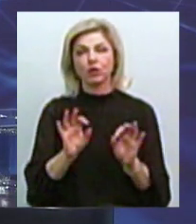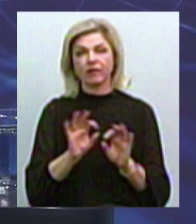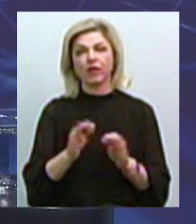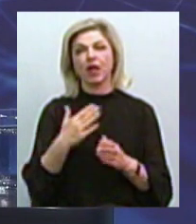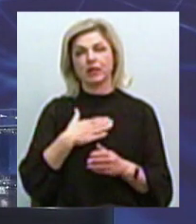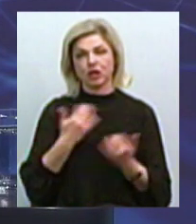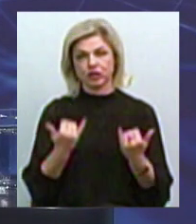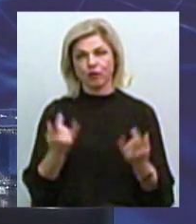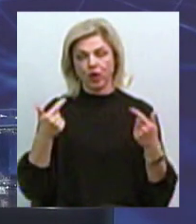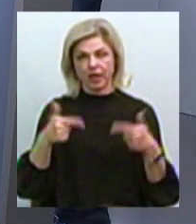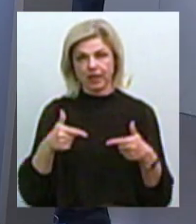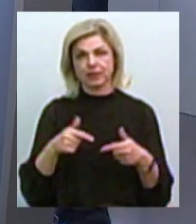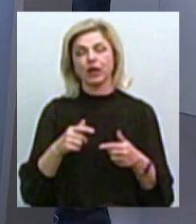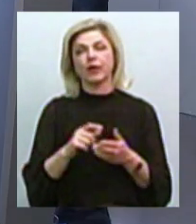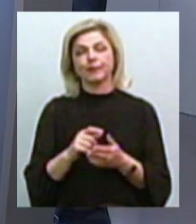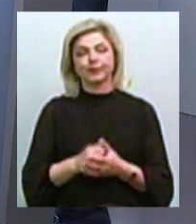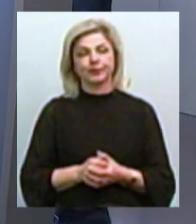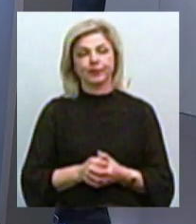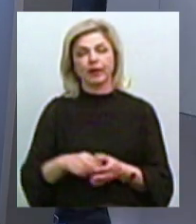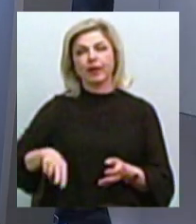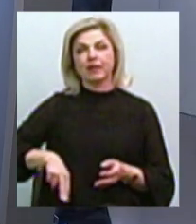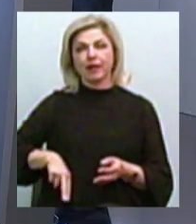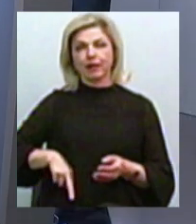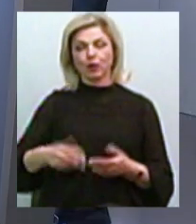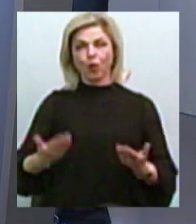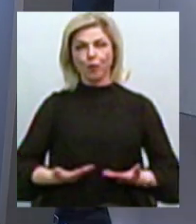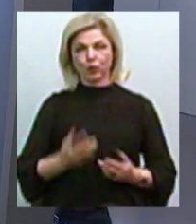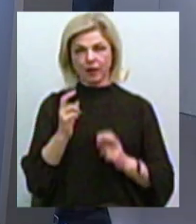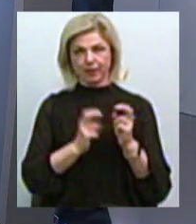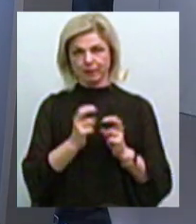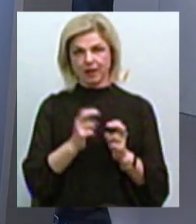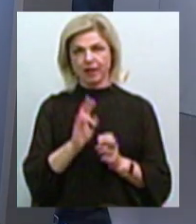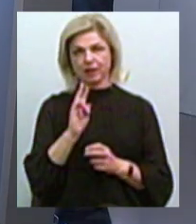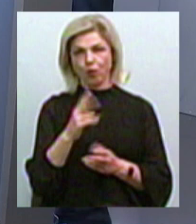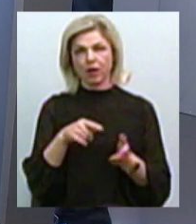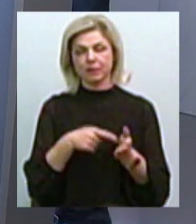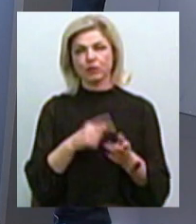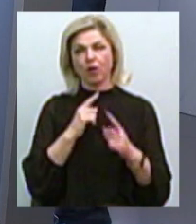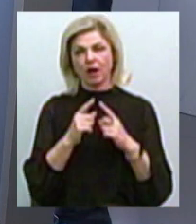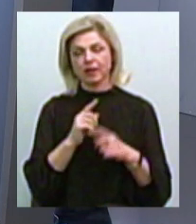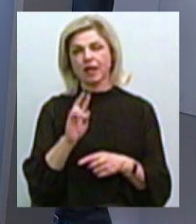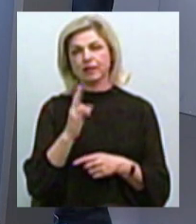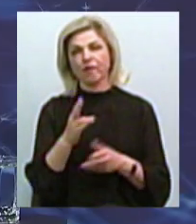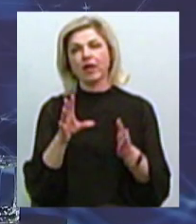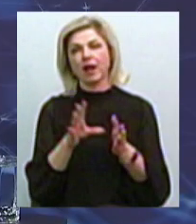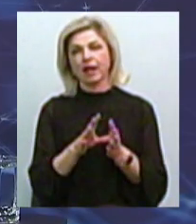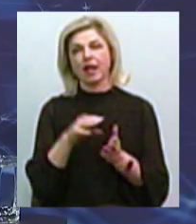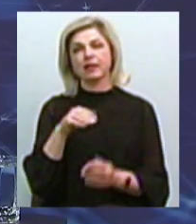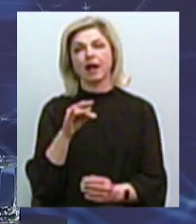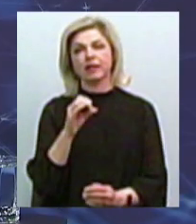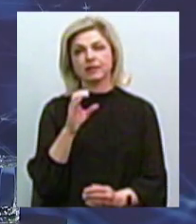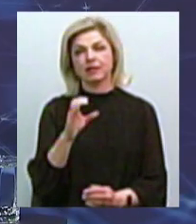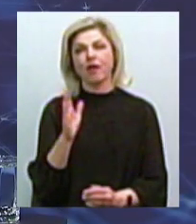наш сьогоднішній їсть в студії. Директор комунального підприємства Миколаївської міської ради «Миколаїв Електротранс»